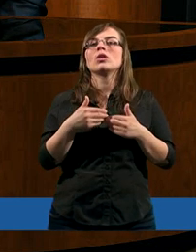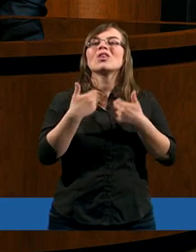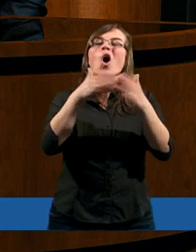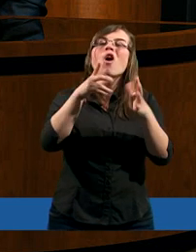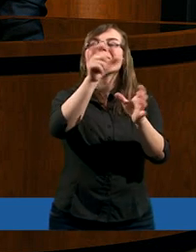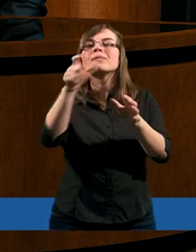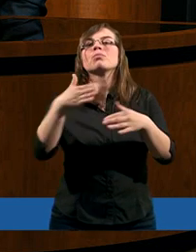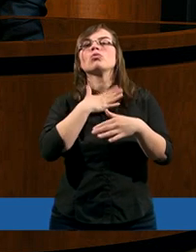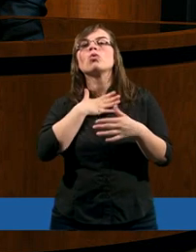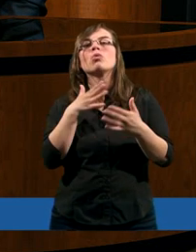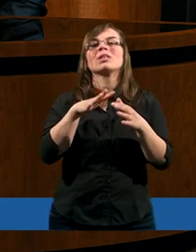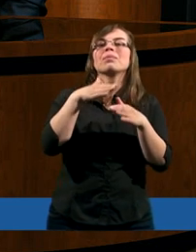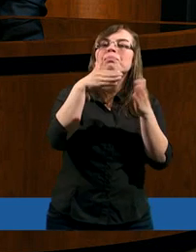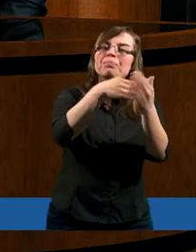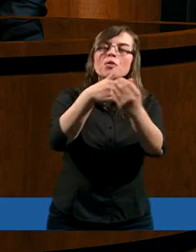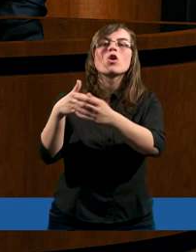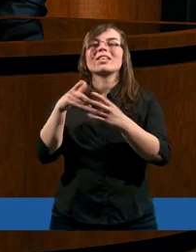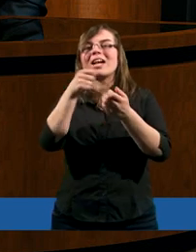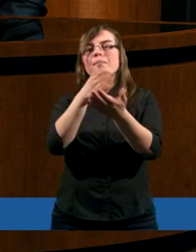poczuć się pokrzepiony,